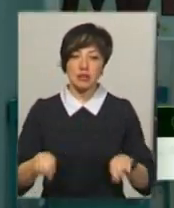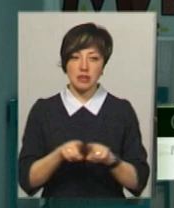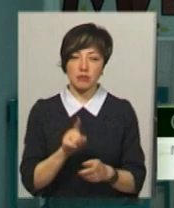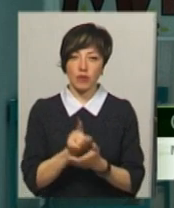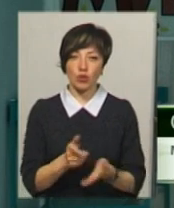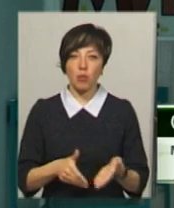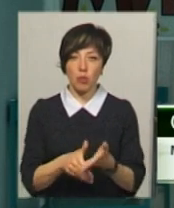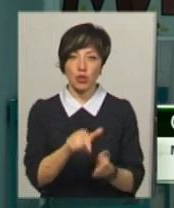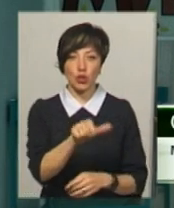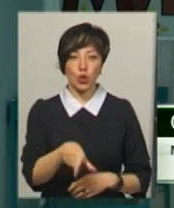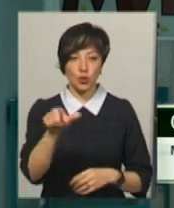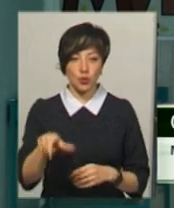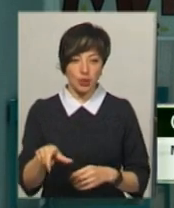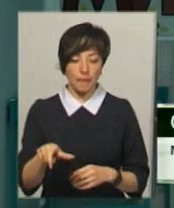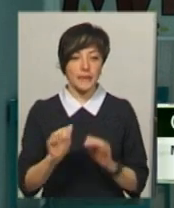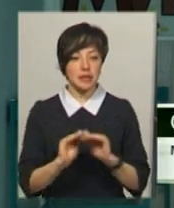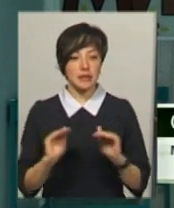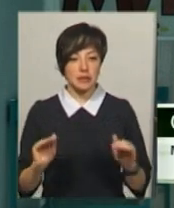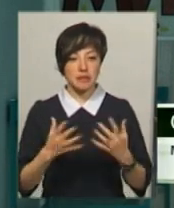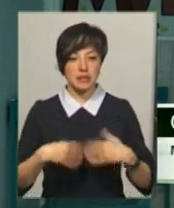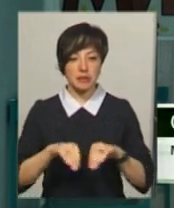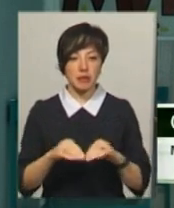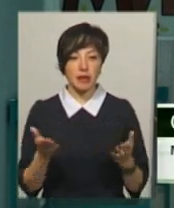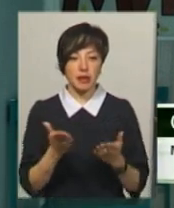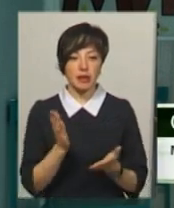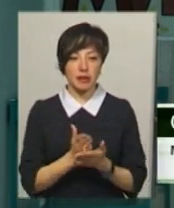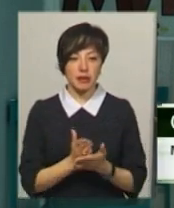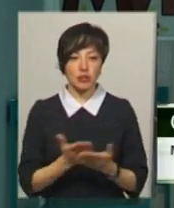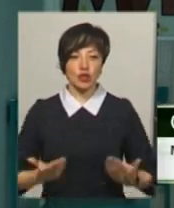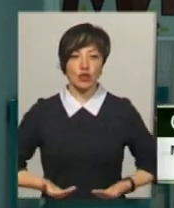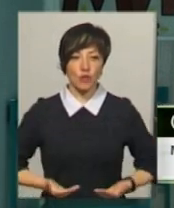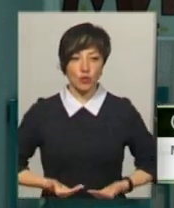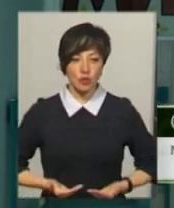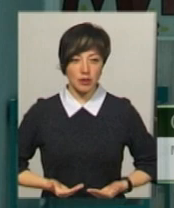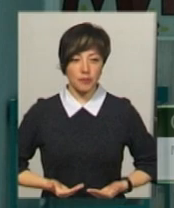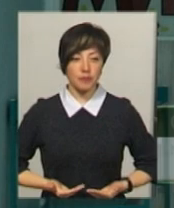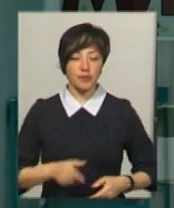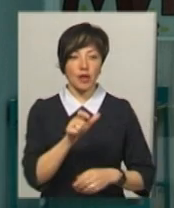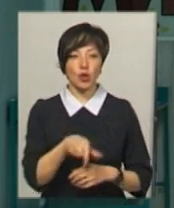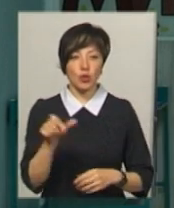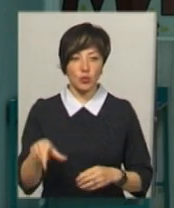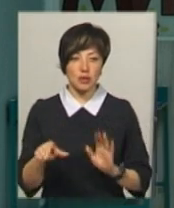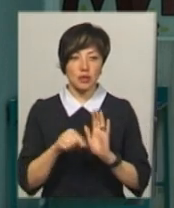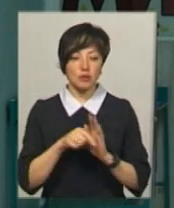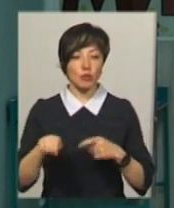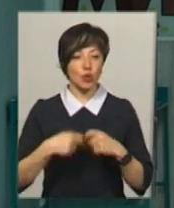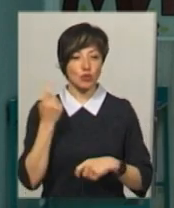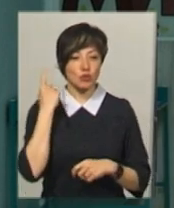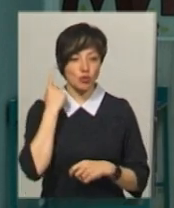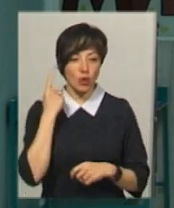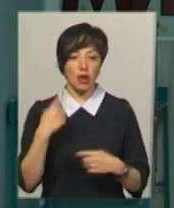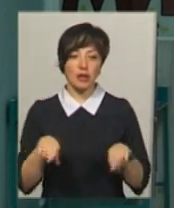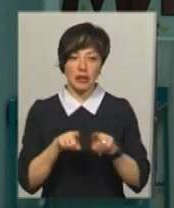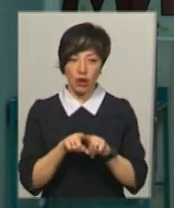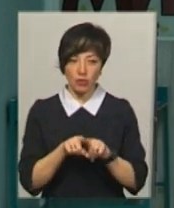допомогти людям, дітям, сім'ям, в яких живуть люди з порушеннями слуху,